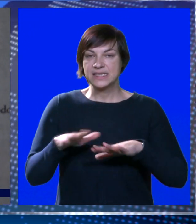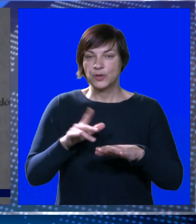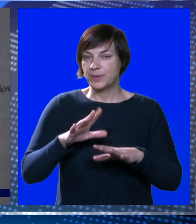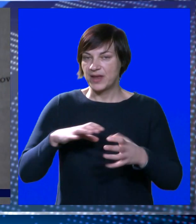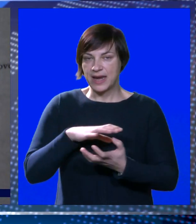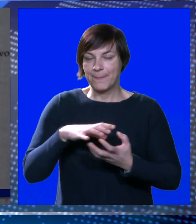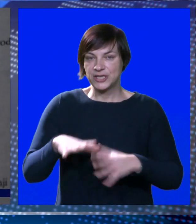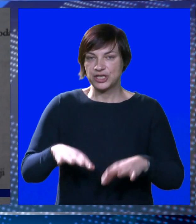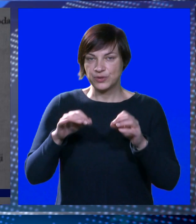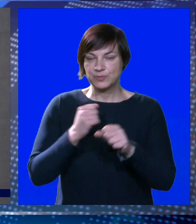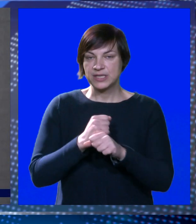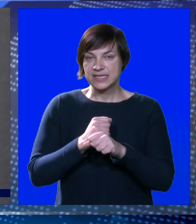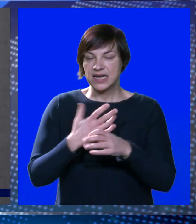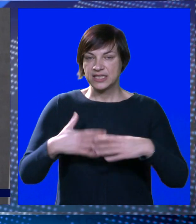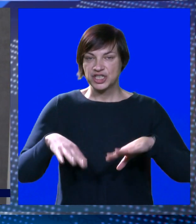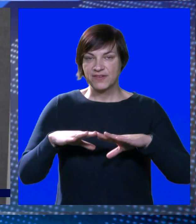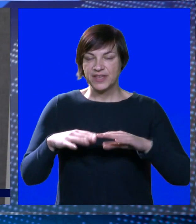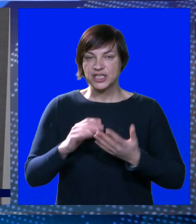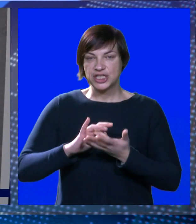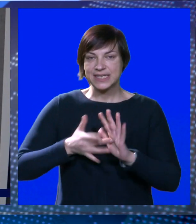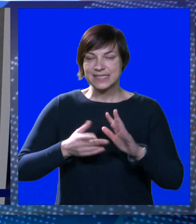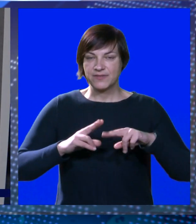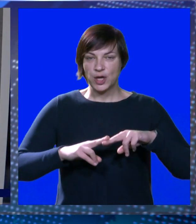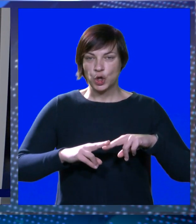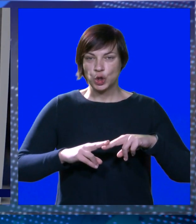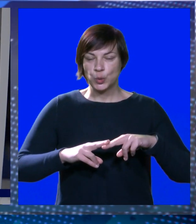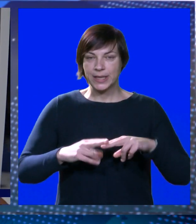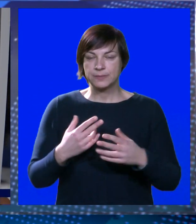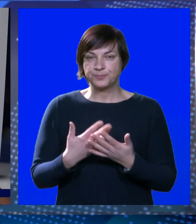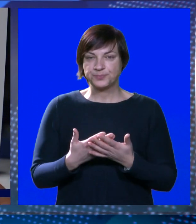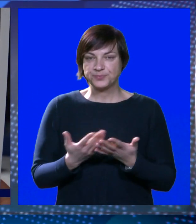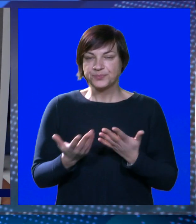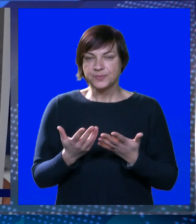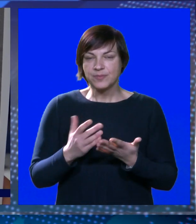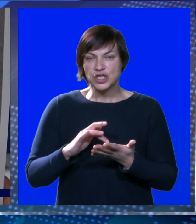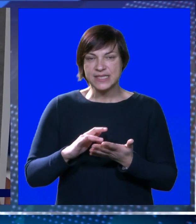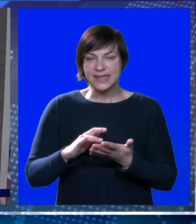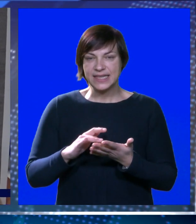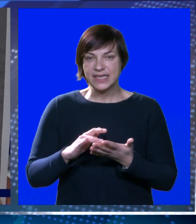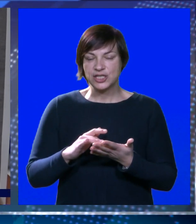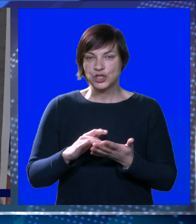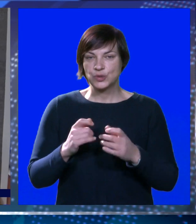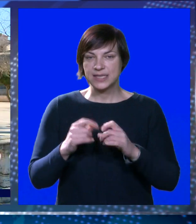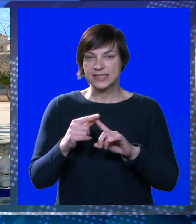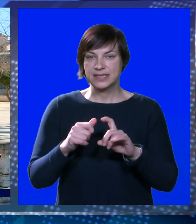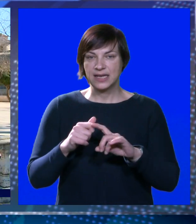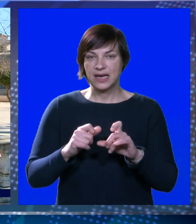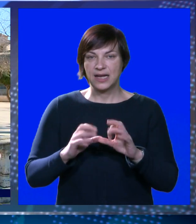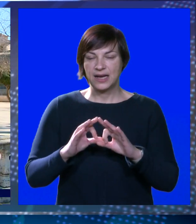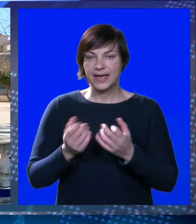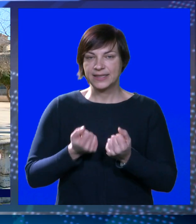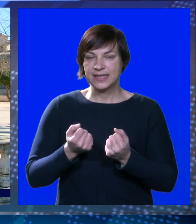uprave ne imješa u izbore za radnička vijeća. Sve odluke što se odnose na sindikalne